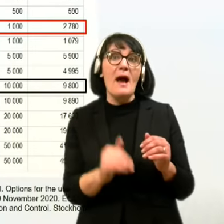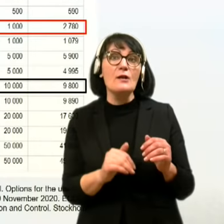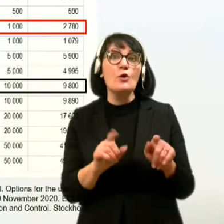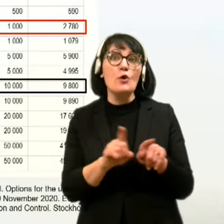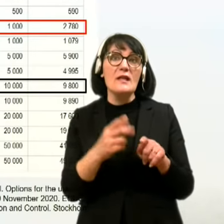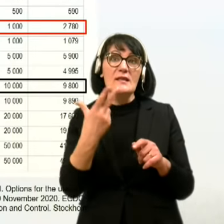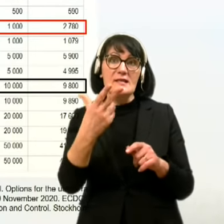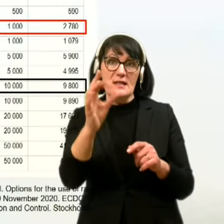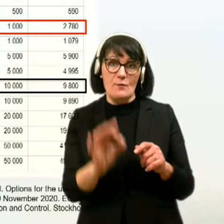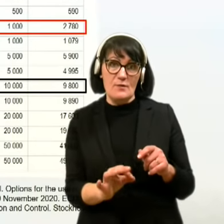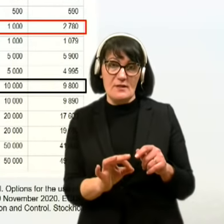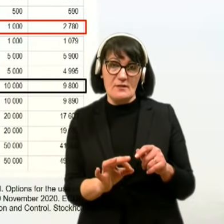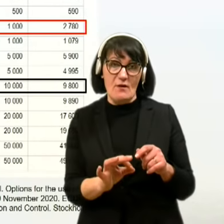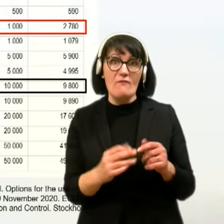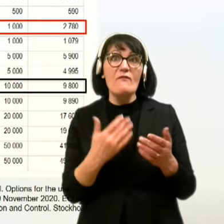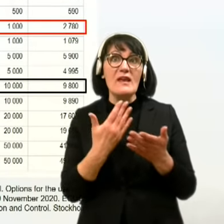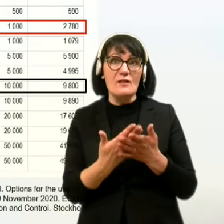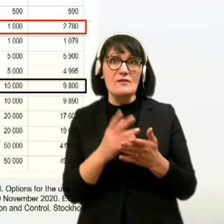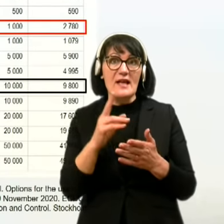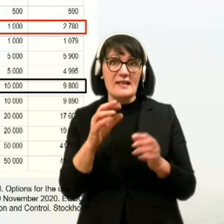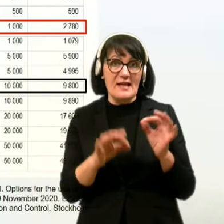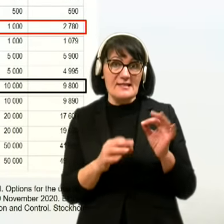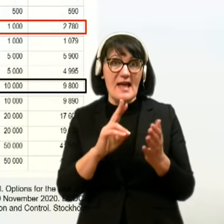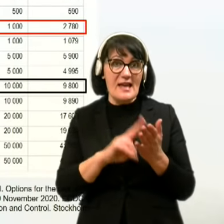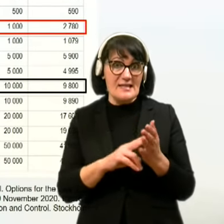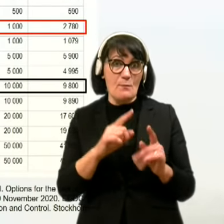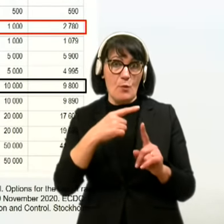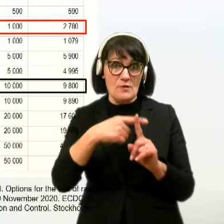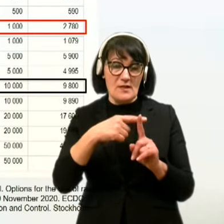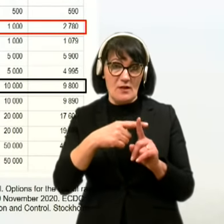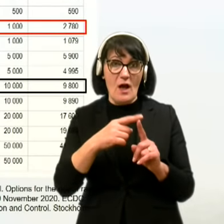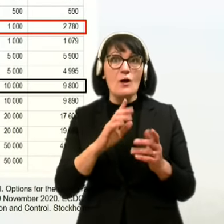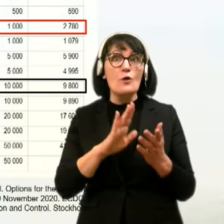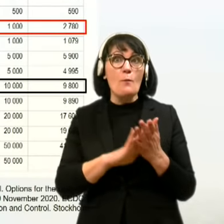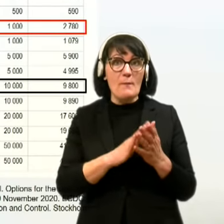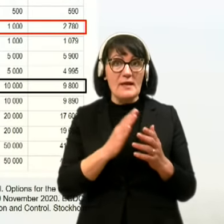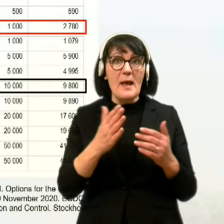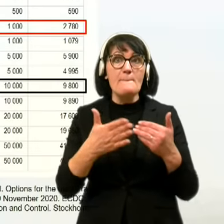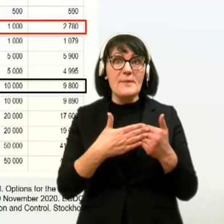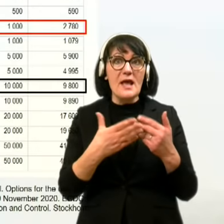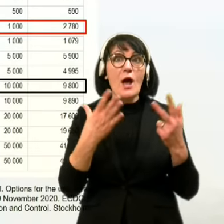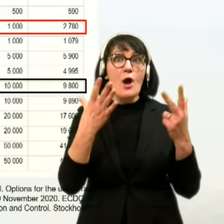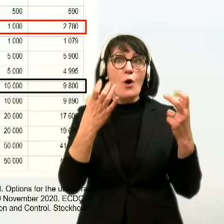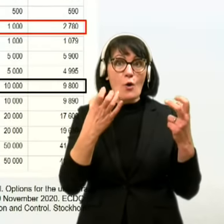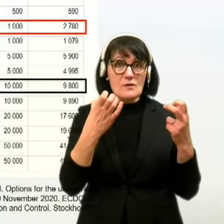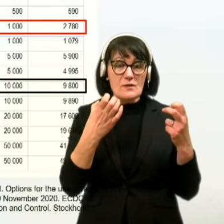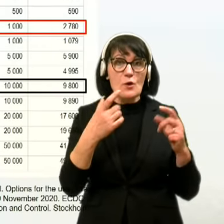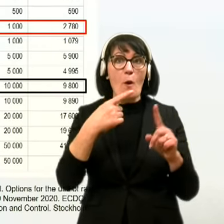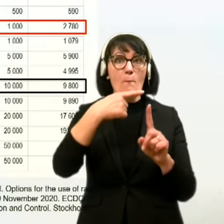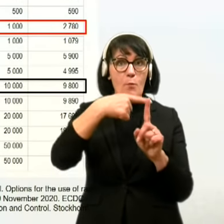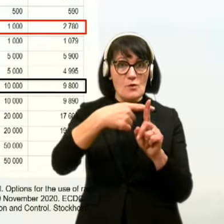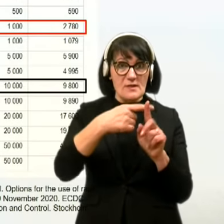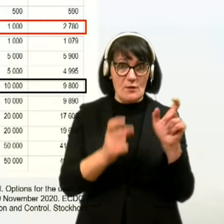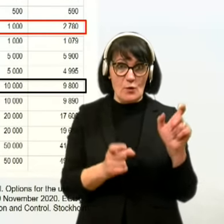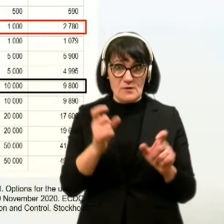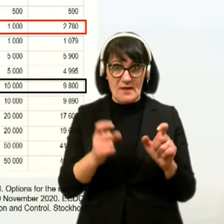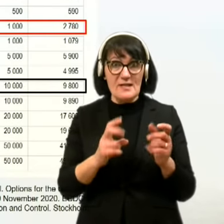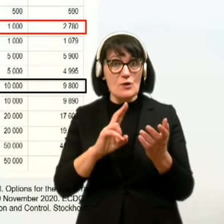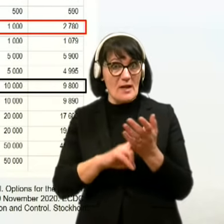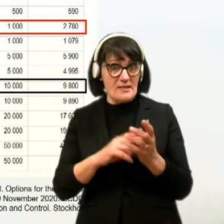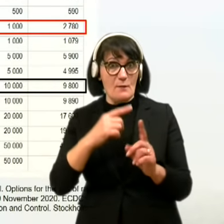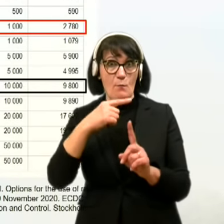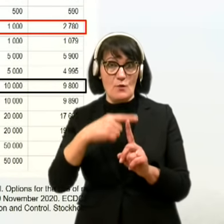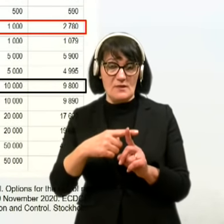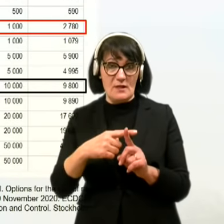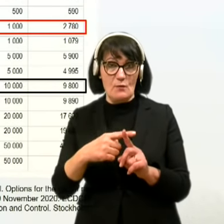odstotkov vrjetnosti, da je ta test res pozitiven. To pomeni, da pri 800 pozitivnih oseba, ki so res pozitivnih,